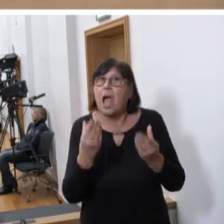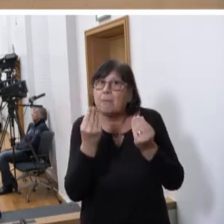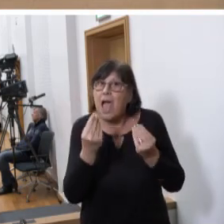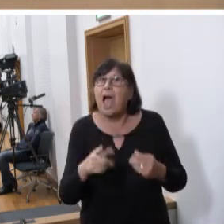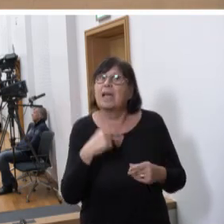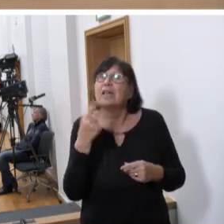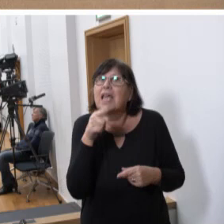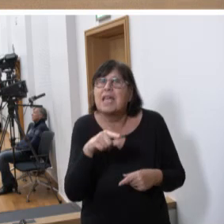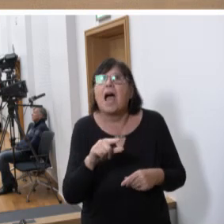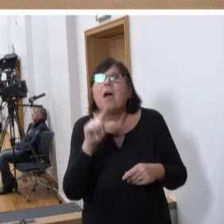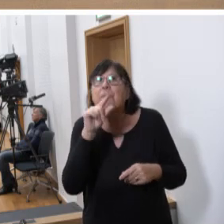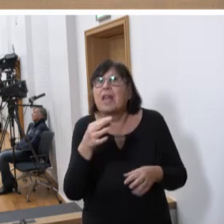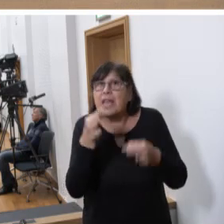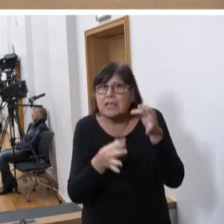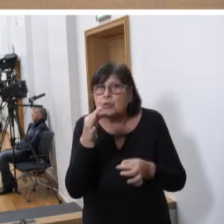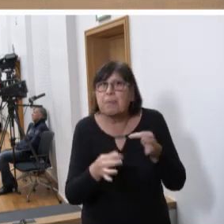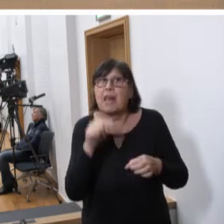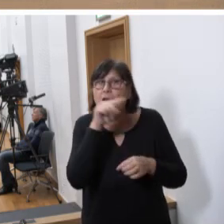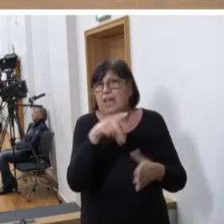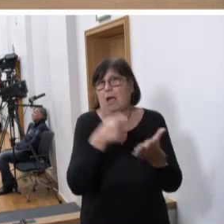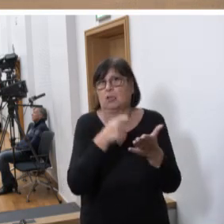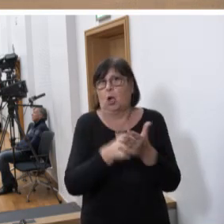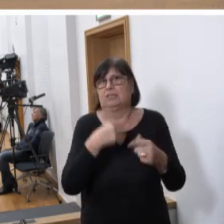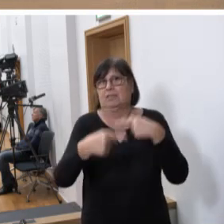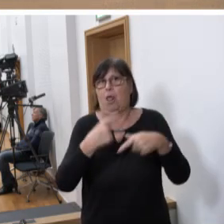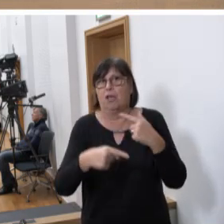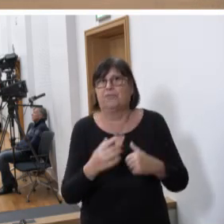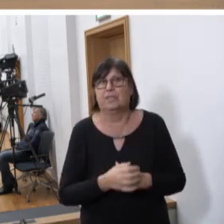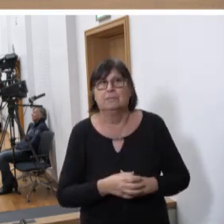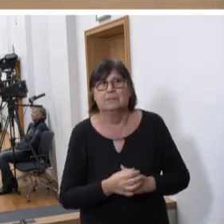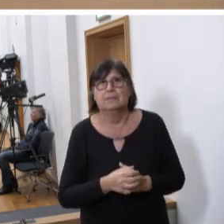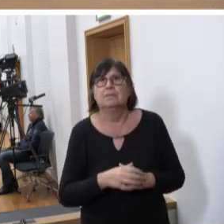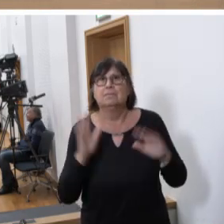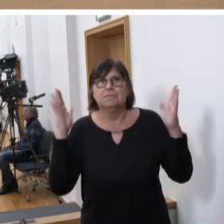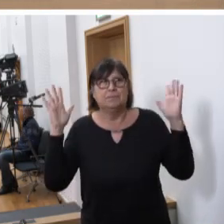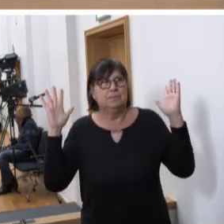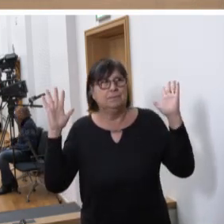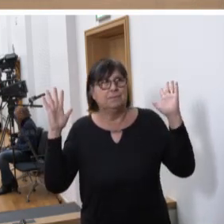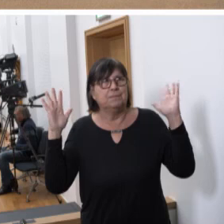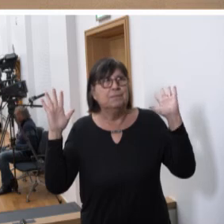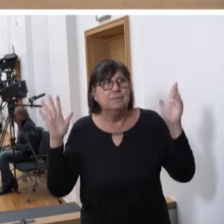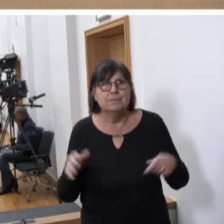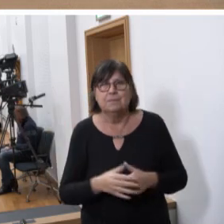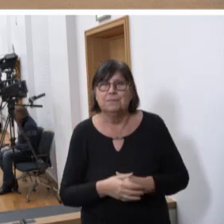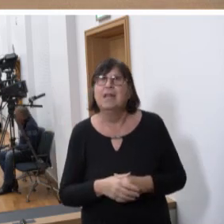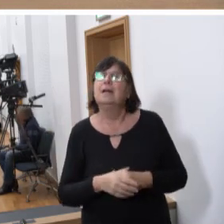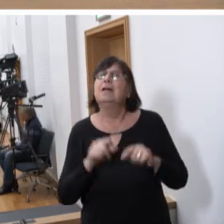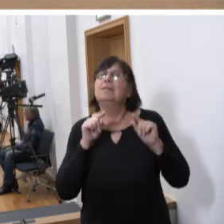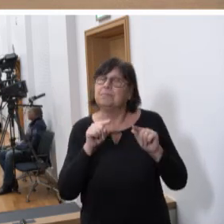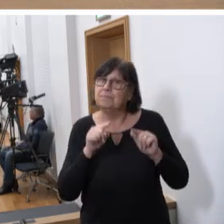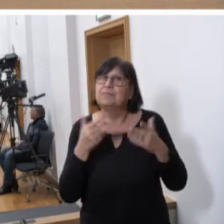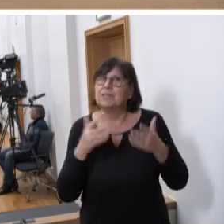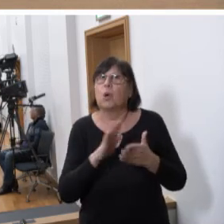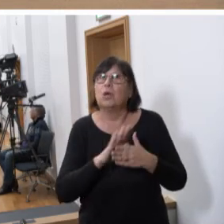ein billiges Spiel, auf deren Kosten eine reine Parteipolitik betrieben wird. Und das ist einfach unterirdisch. Ich muss es so sagen.